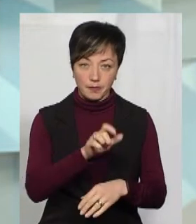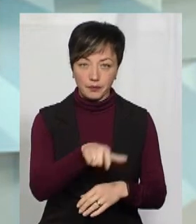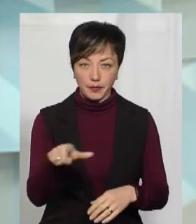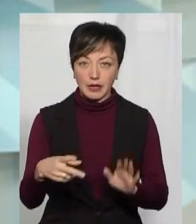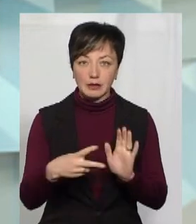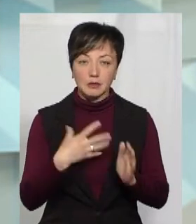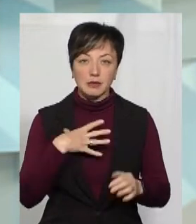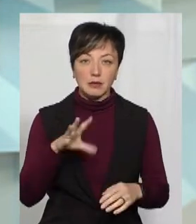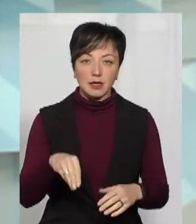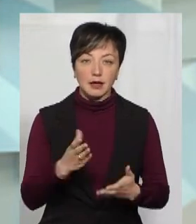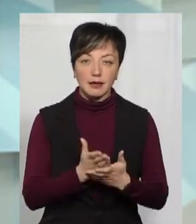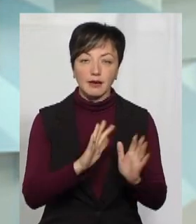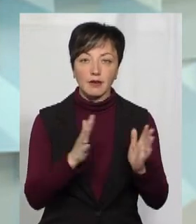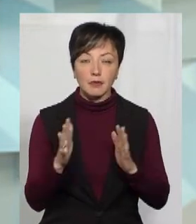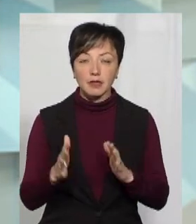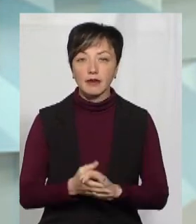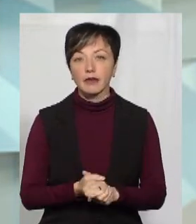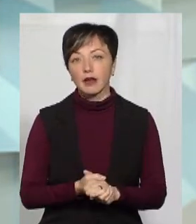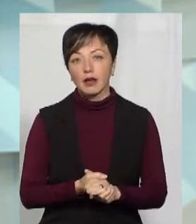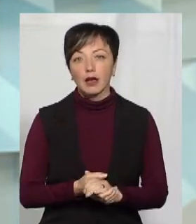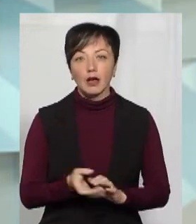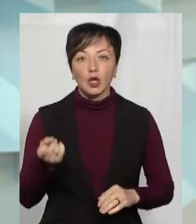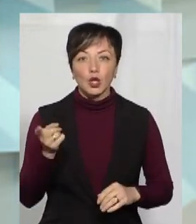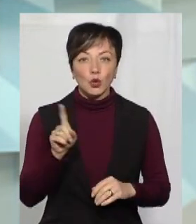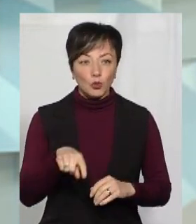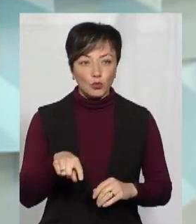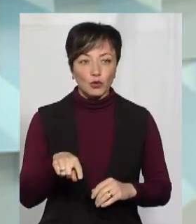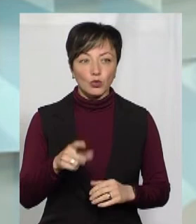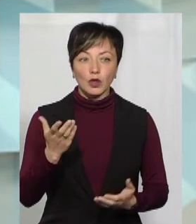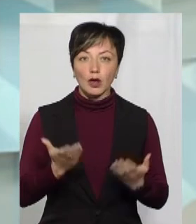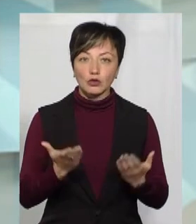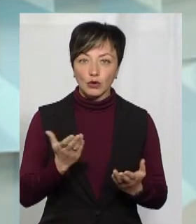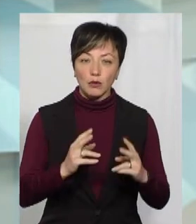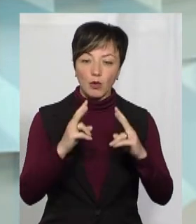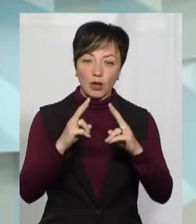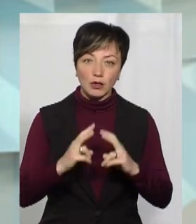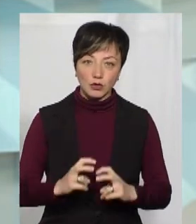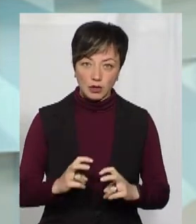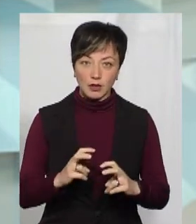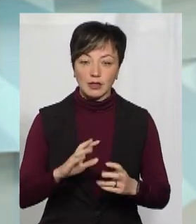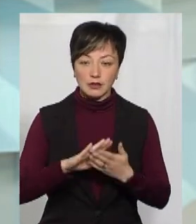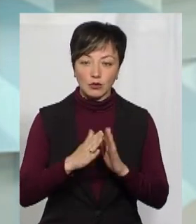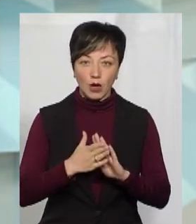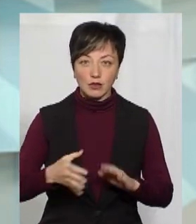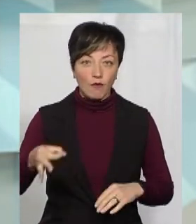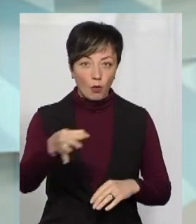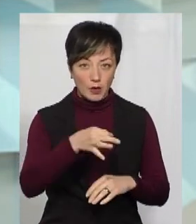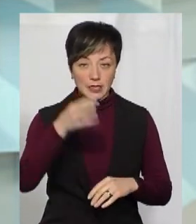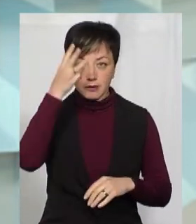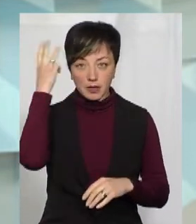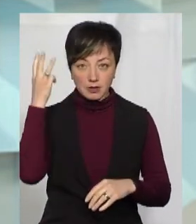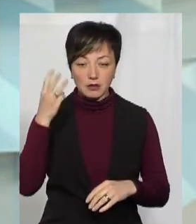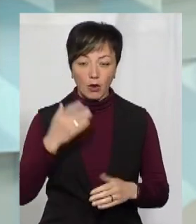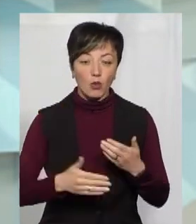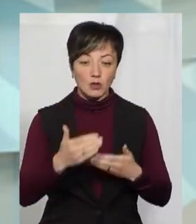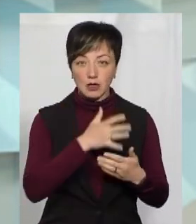жаль, маємо 7 смертельних випадків. Тому, якщо проаналізувати динаміку на території Хмельницької області, все ж таки